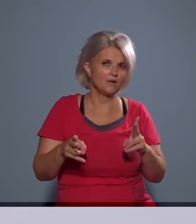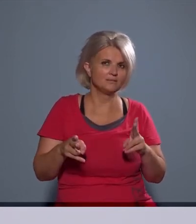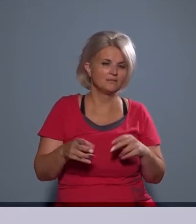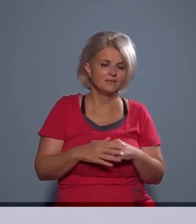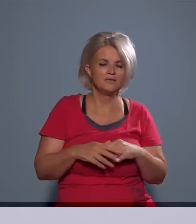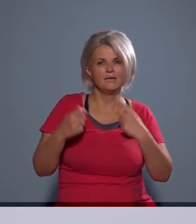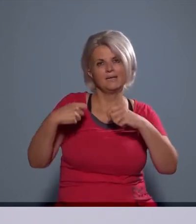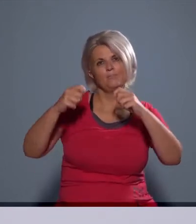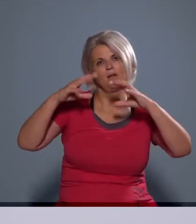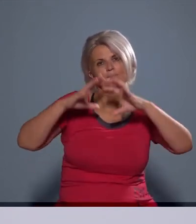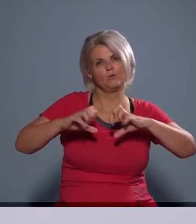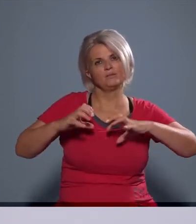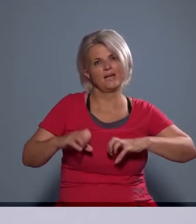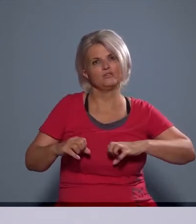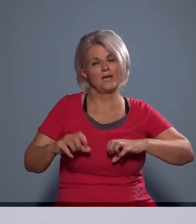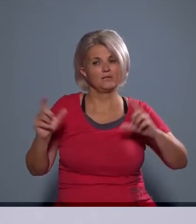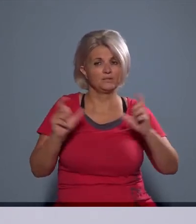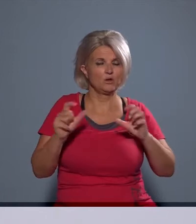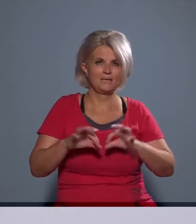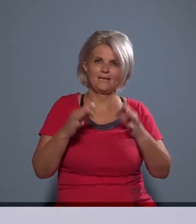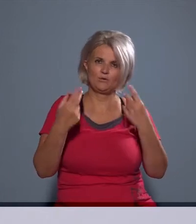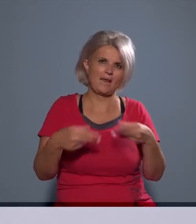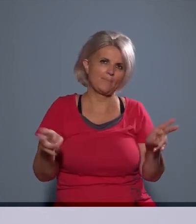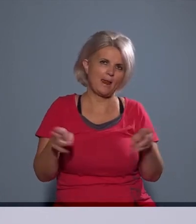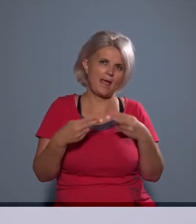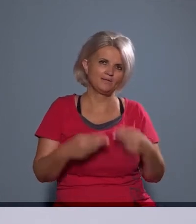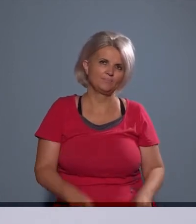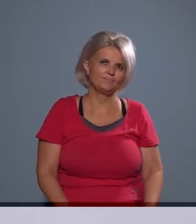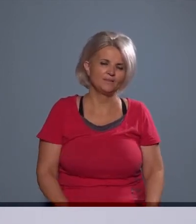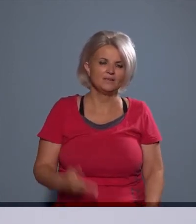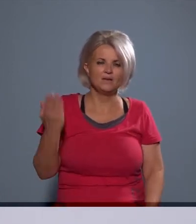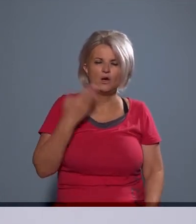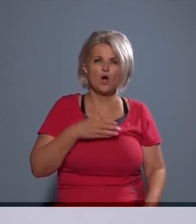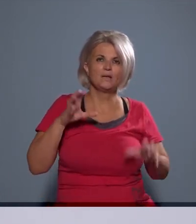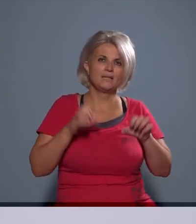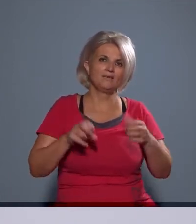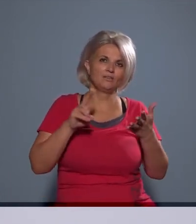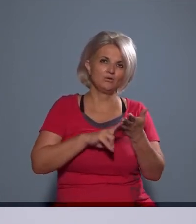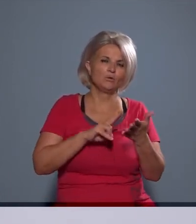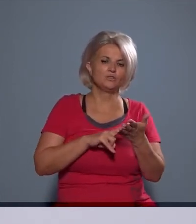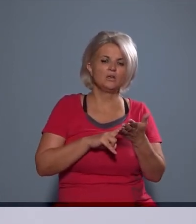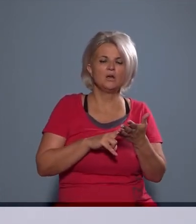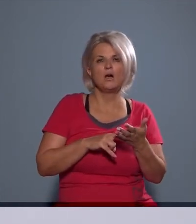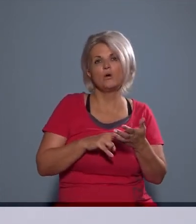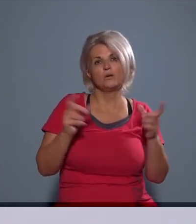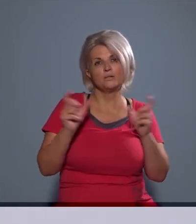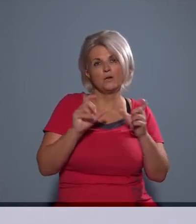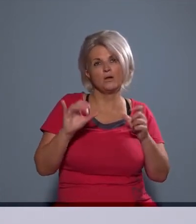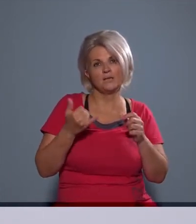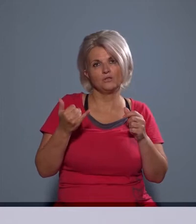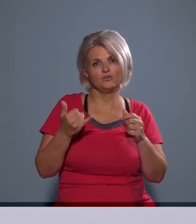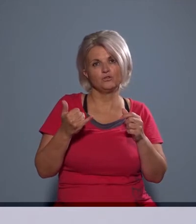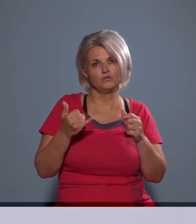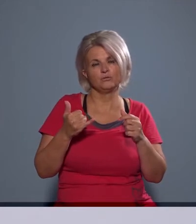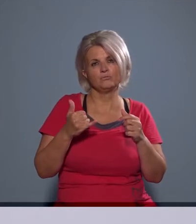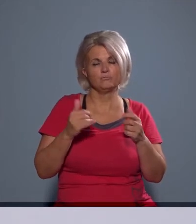egy épület bontását, bizonyos fajta zaj nélkül nem lehet elvégezni, ha a tevékenység jogszerű, akkor az ebből származó zaj is bizonyos mértékben